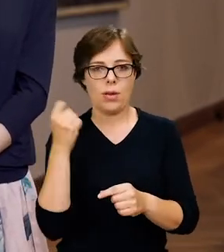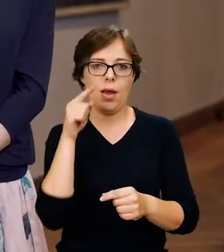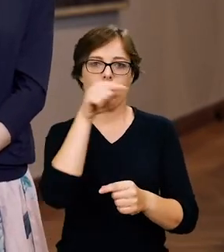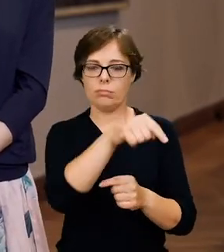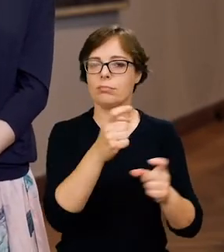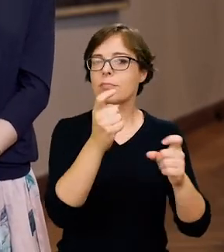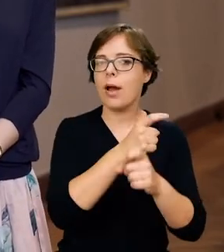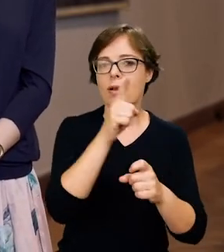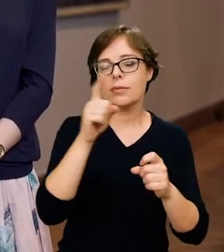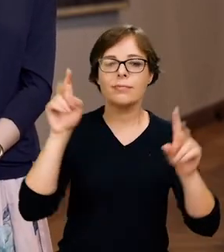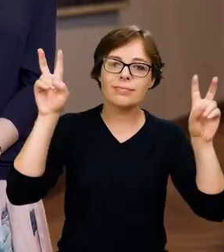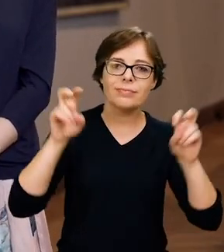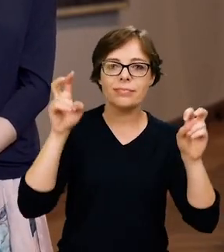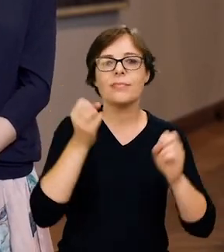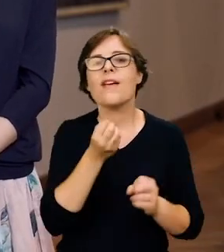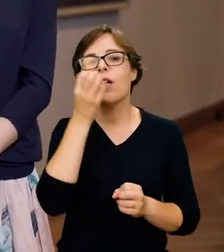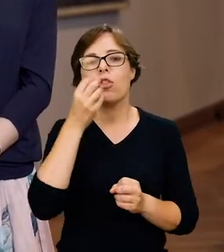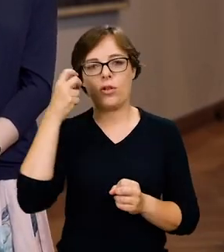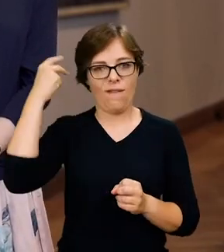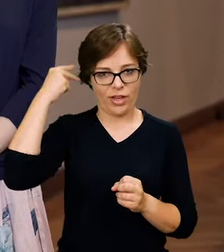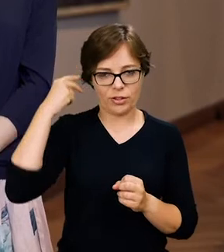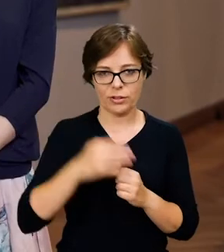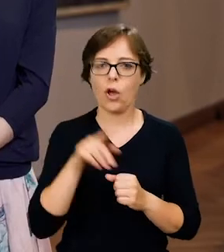wiśni w połowie lat 80.